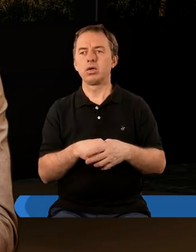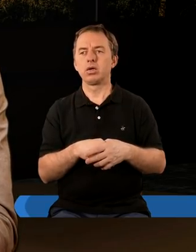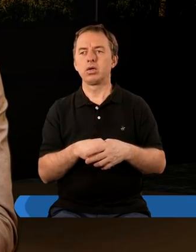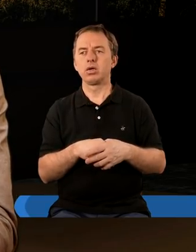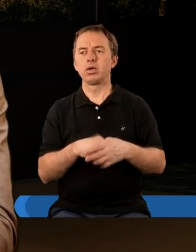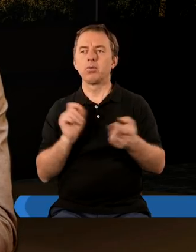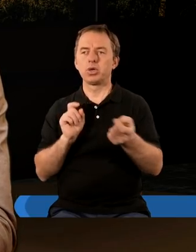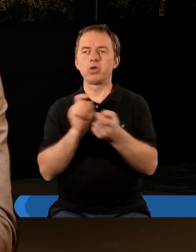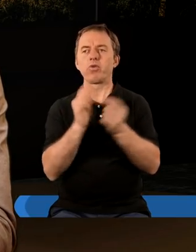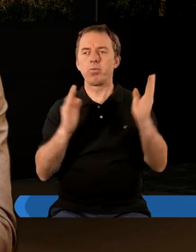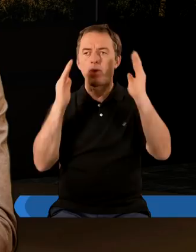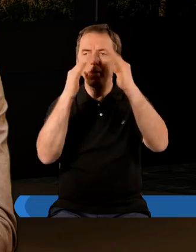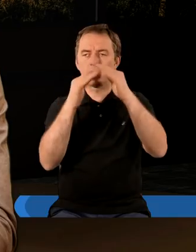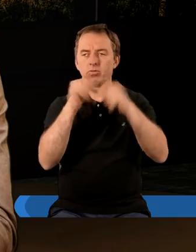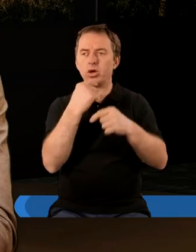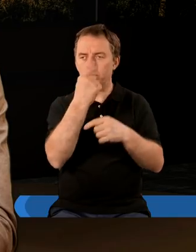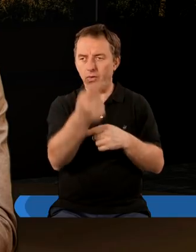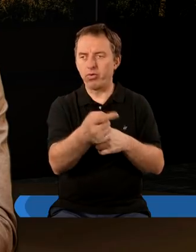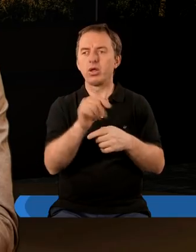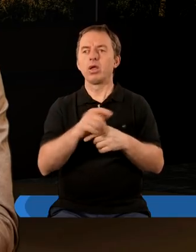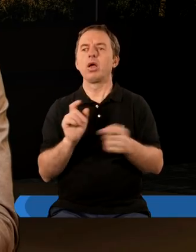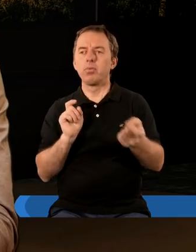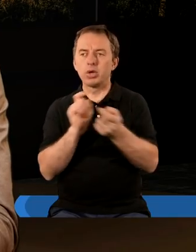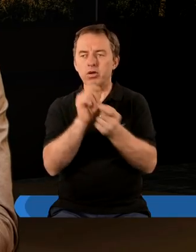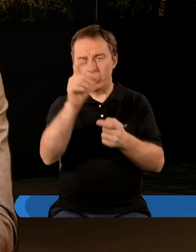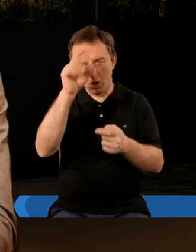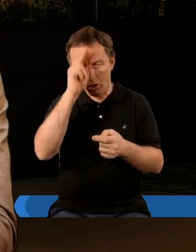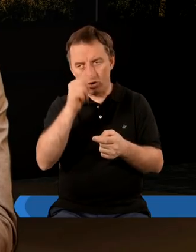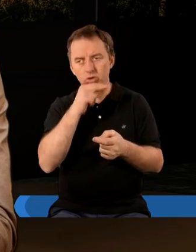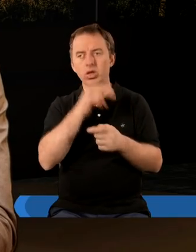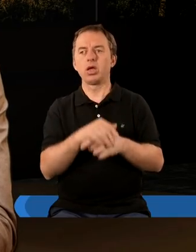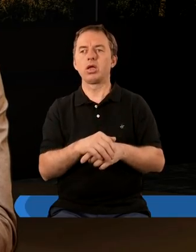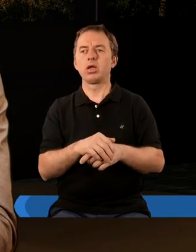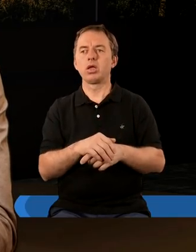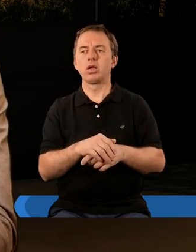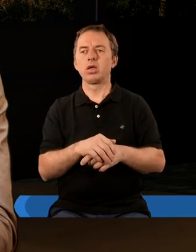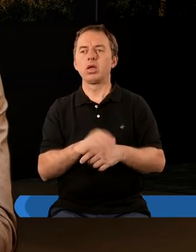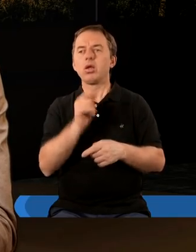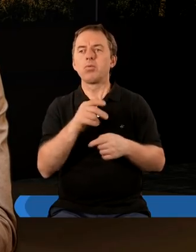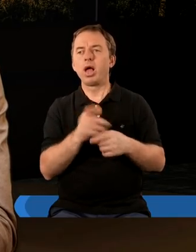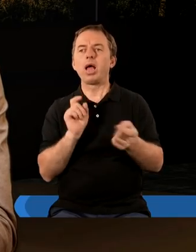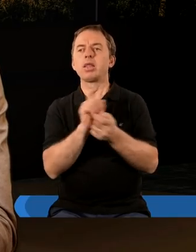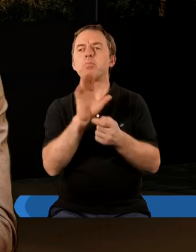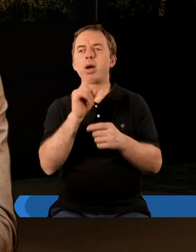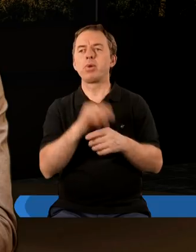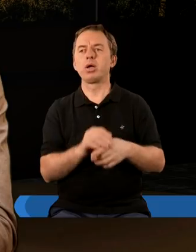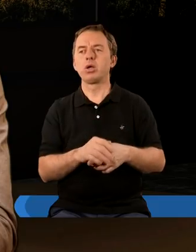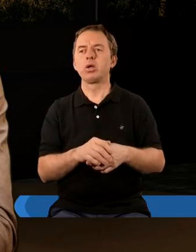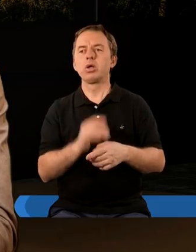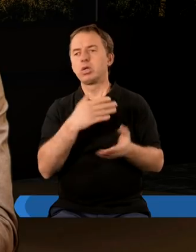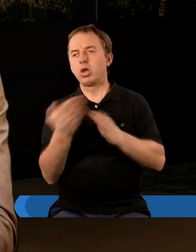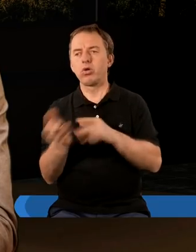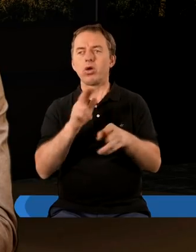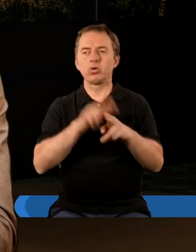Antypapa, przeciwko papieżowi, można by powiedzieć, występował przeciwko ojcu. Więc ja bym spostrzegał tego Antypasa jako takie